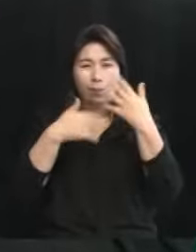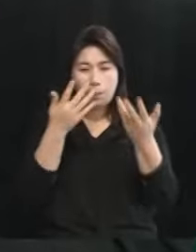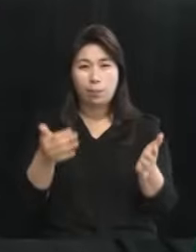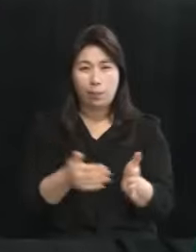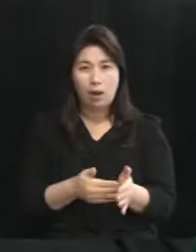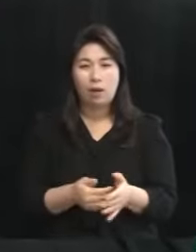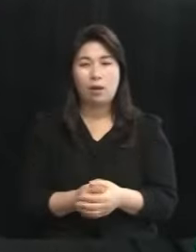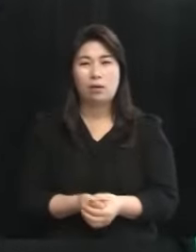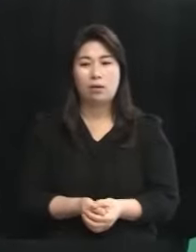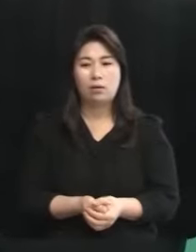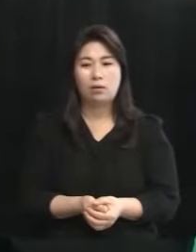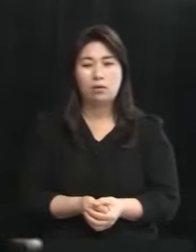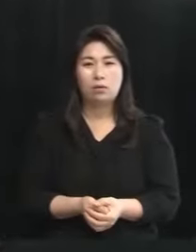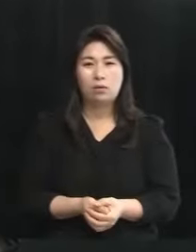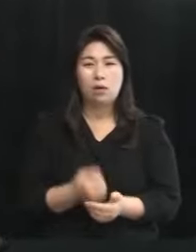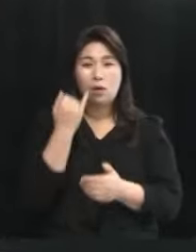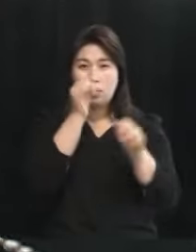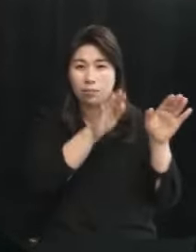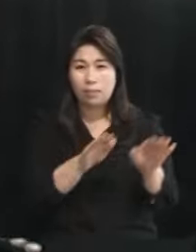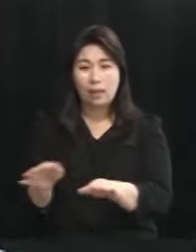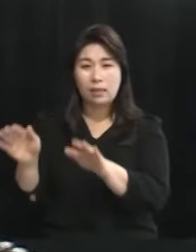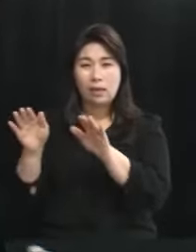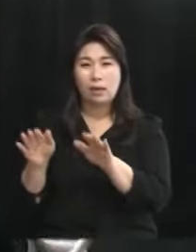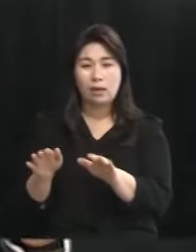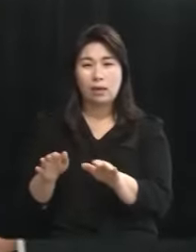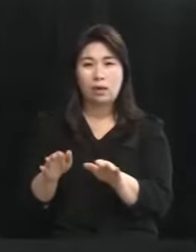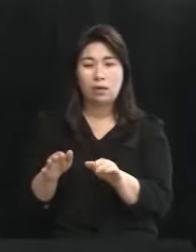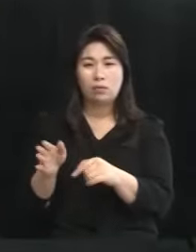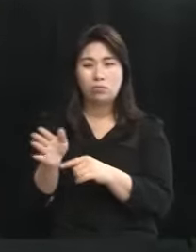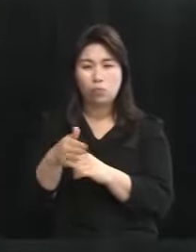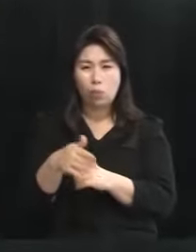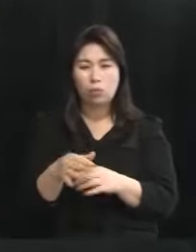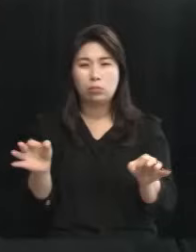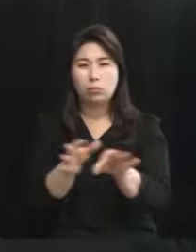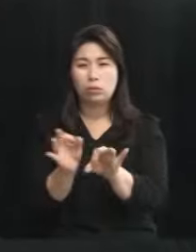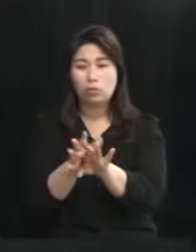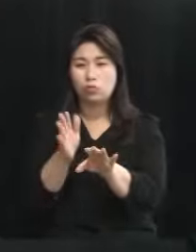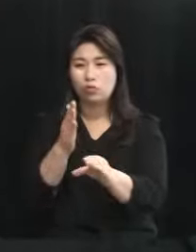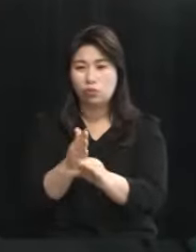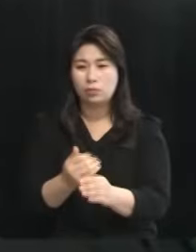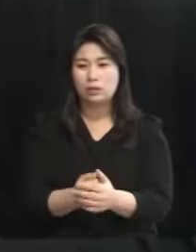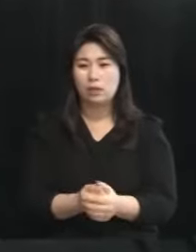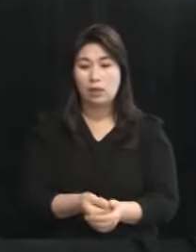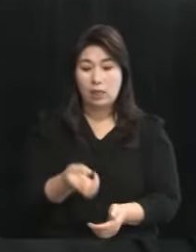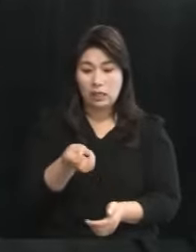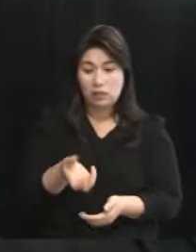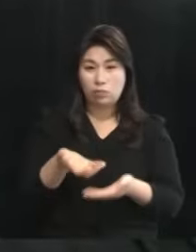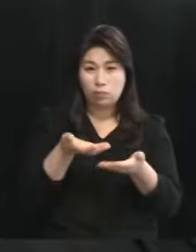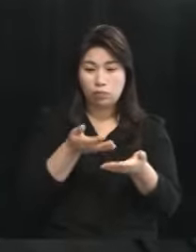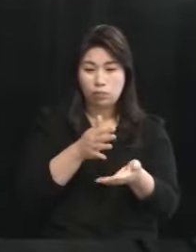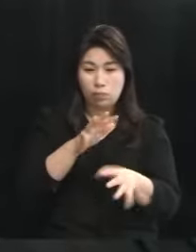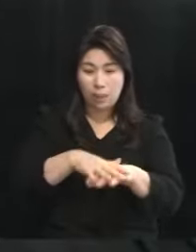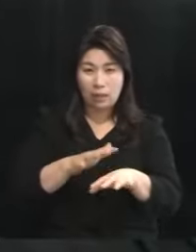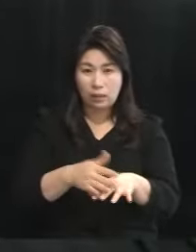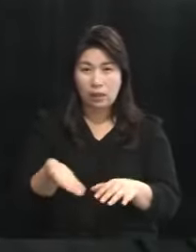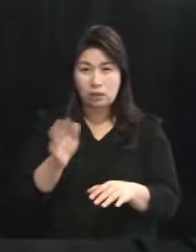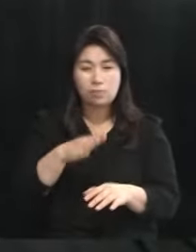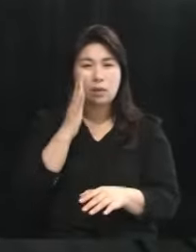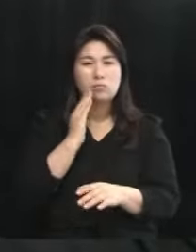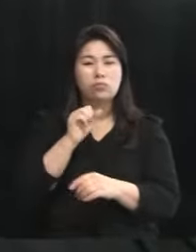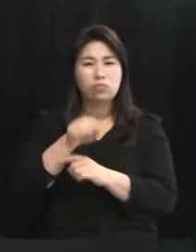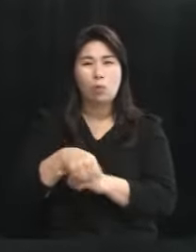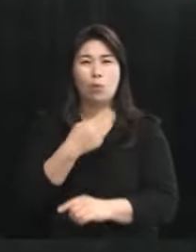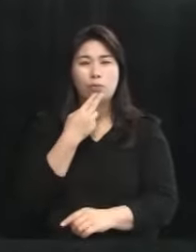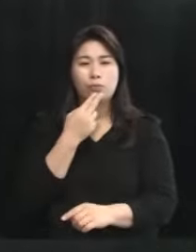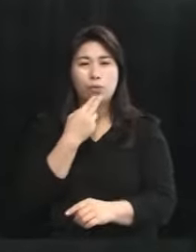그리고 바다에 있는 해산물들이 사라지고 있습니다 농민들이 씨를 뿌려도 그 살삭이 나지 않습니다